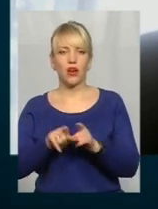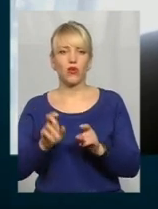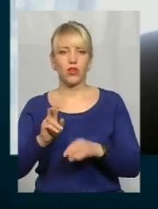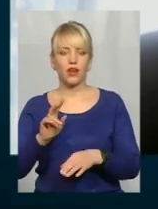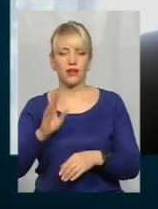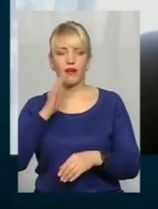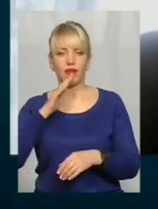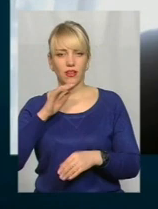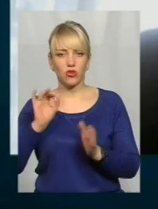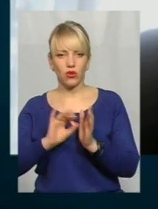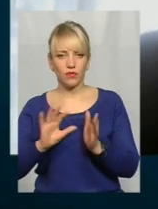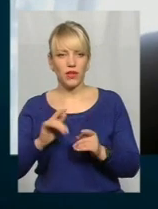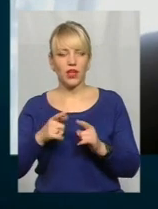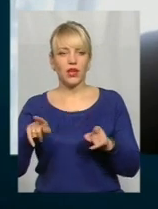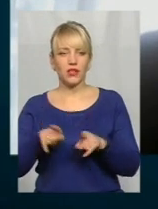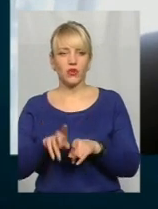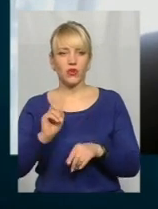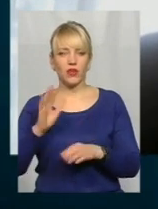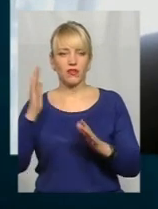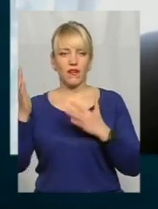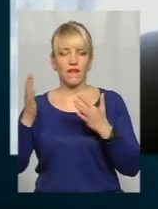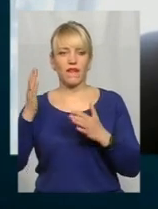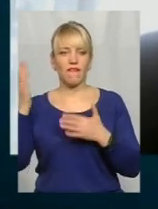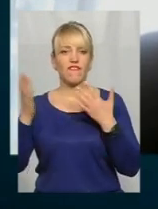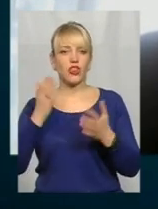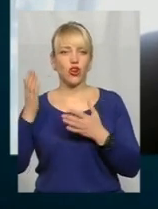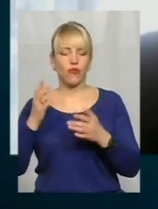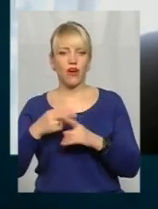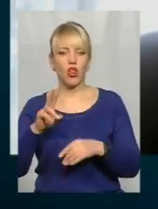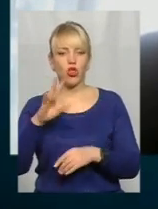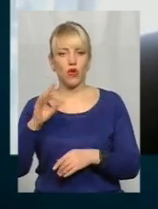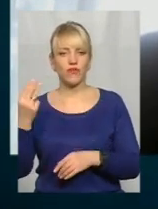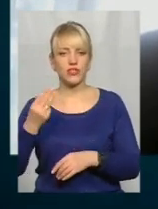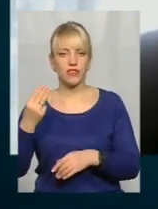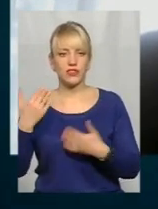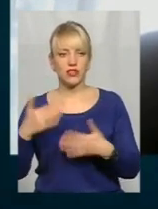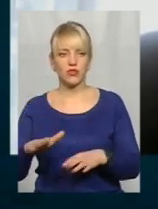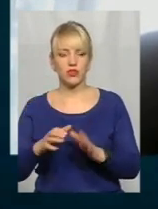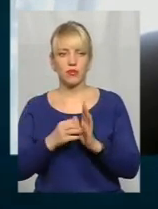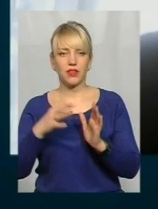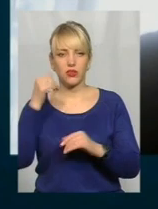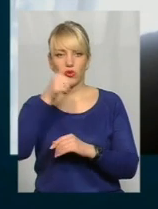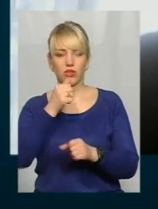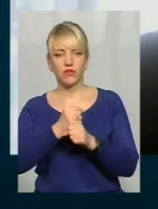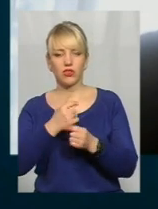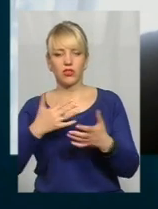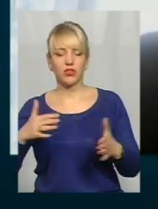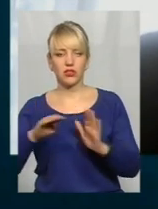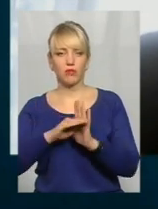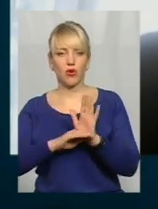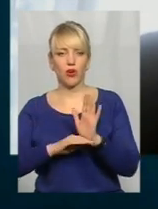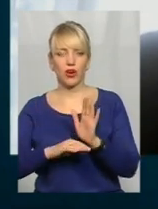і гідро, такою, як і вітрова. Але у Швеції вже 15 років діють різні програми,